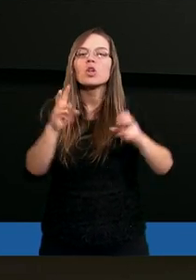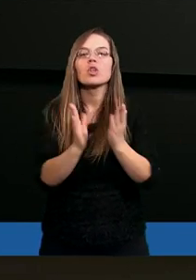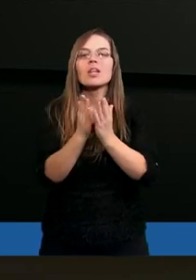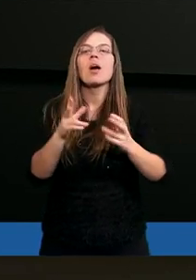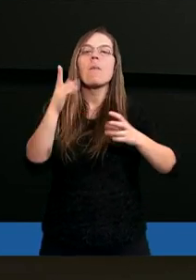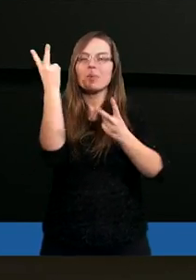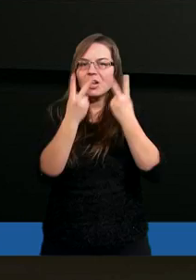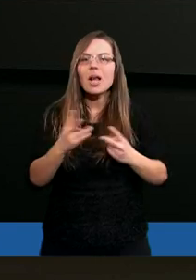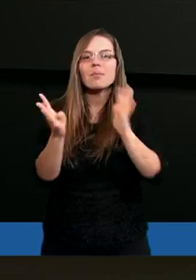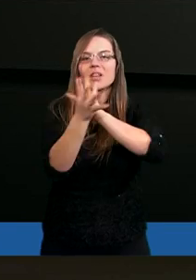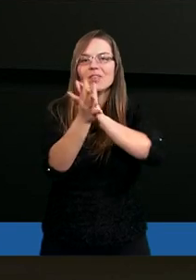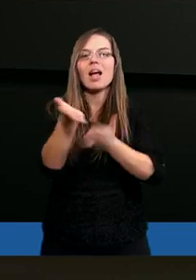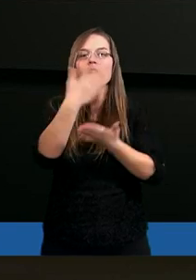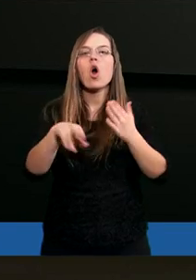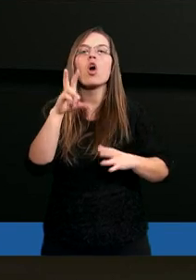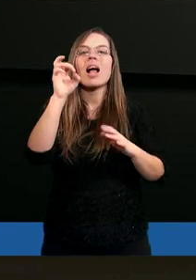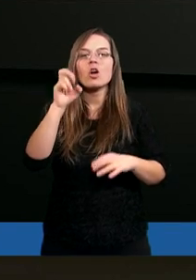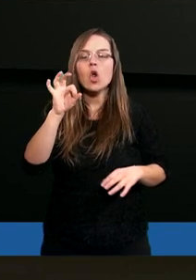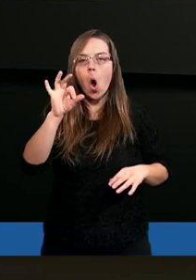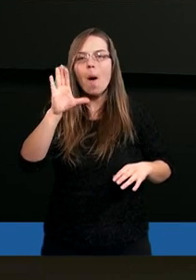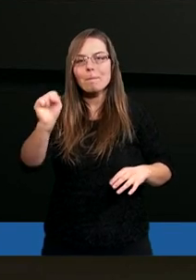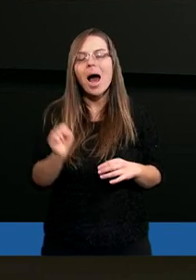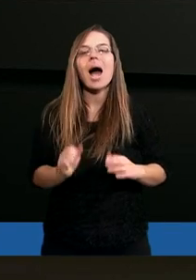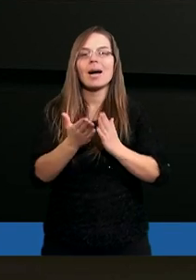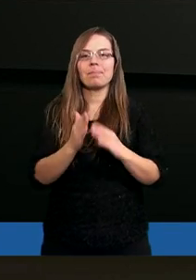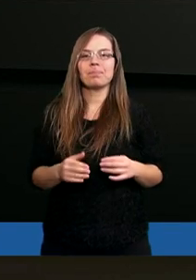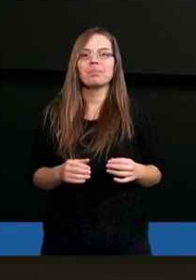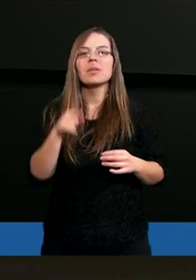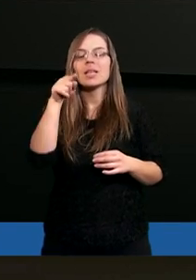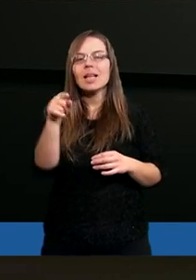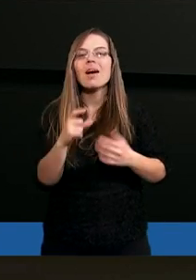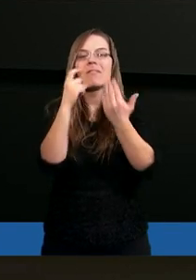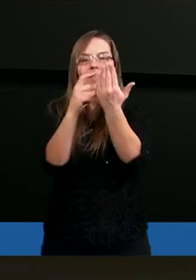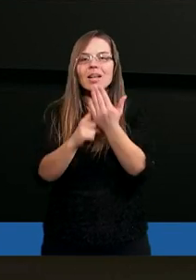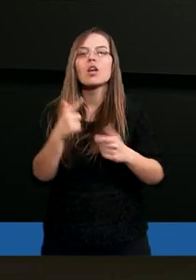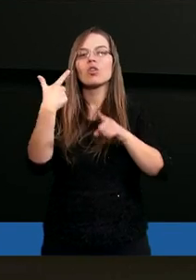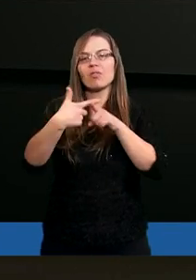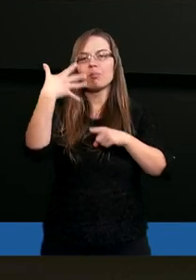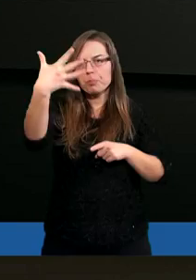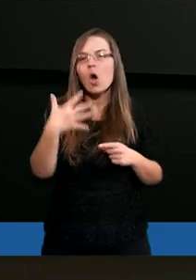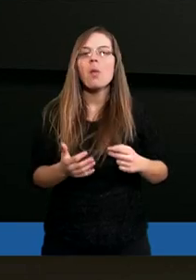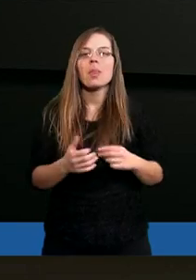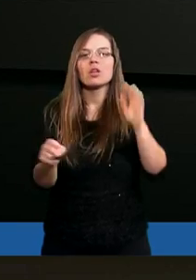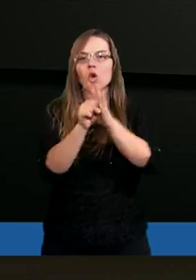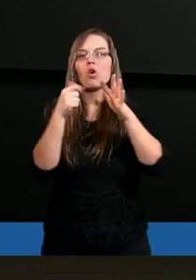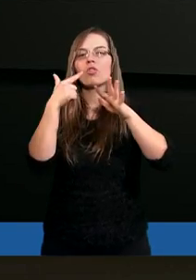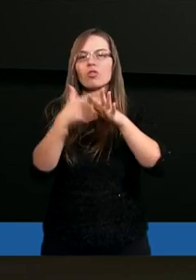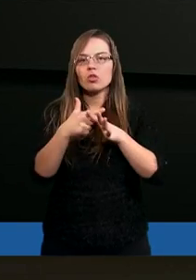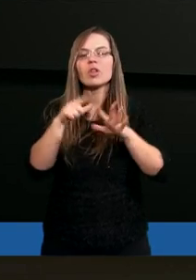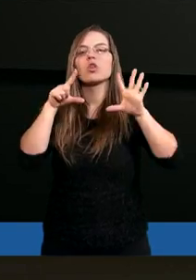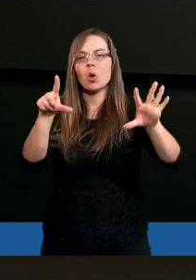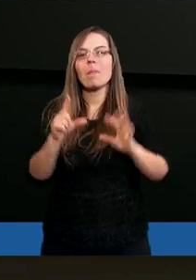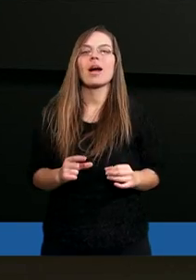tytułem. Przeczytajmy XIX rozdział Księgi Hioba i tam wersety od XXV do